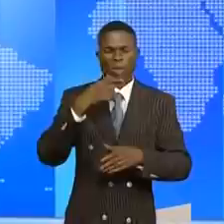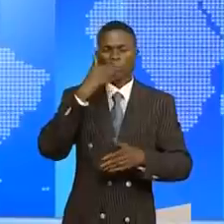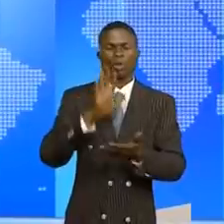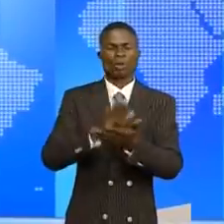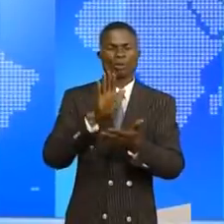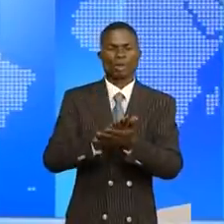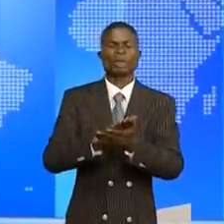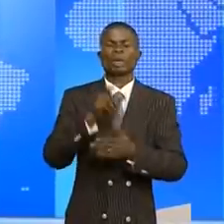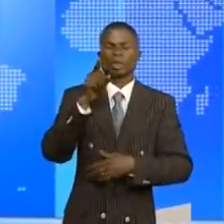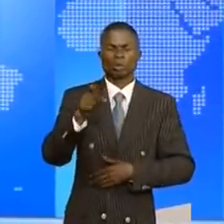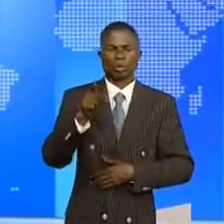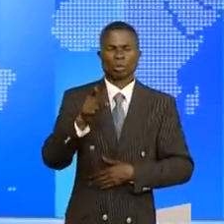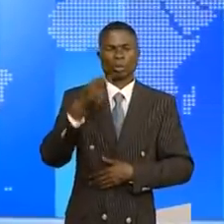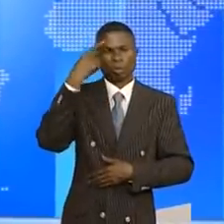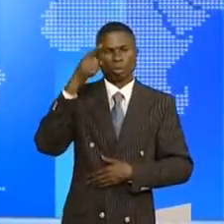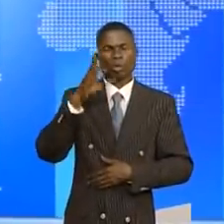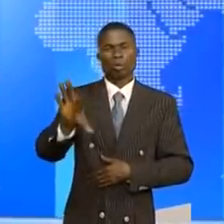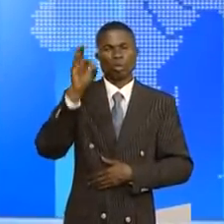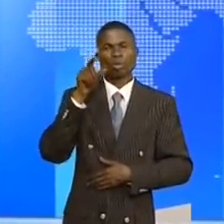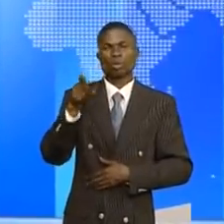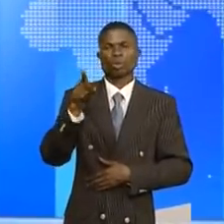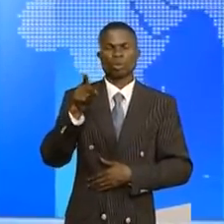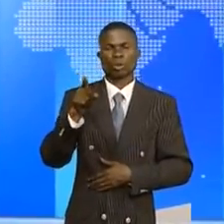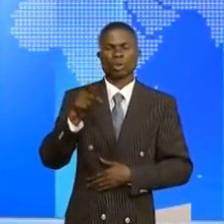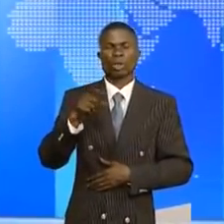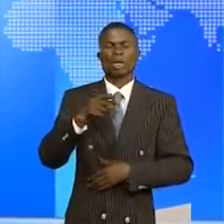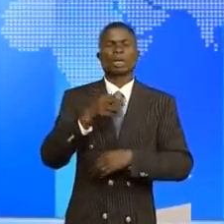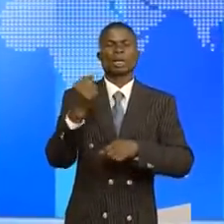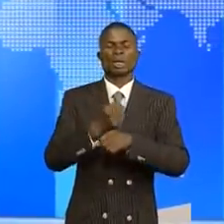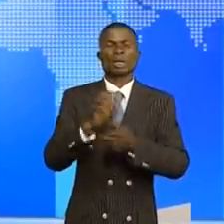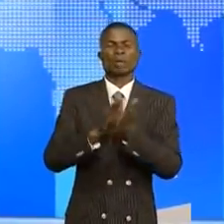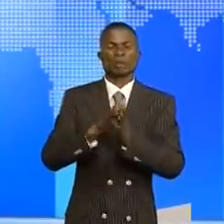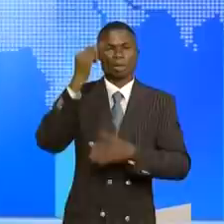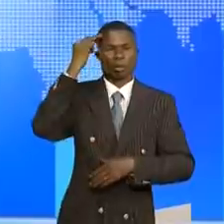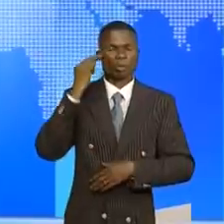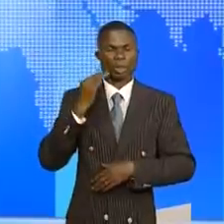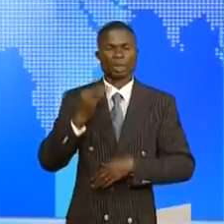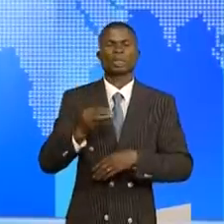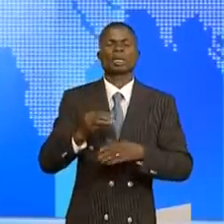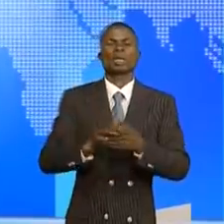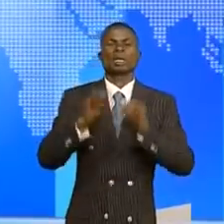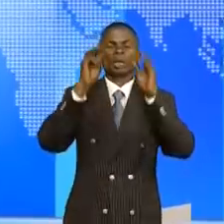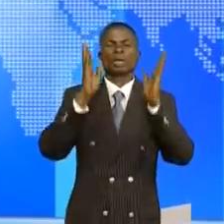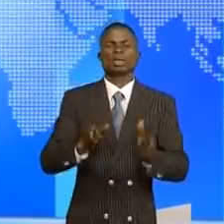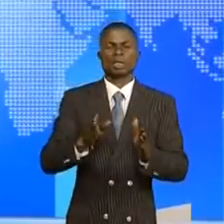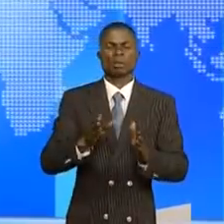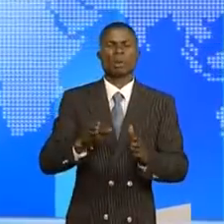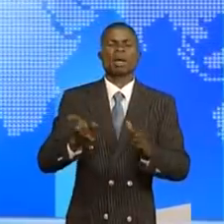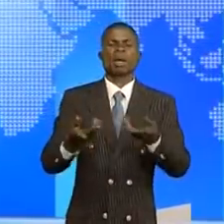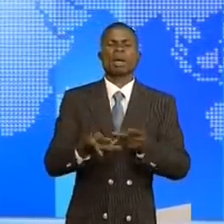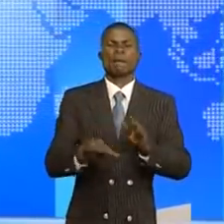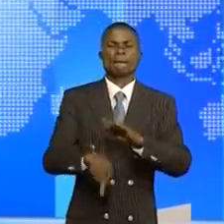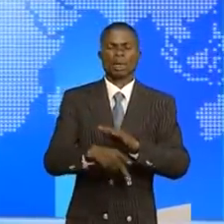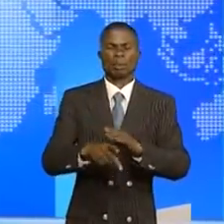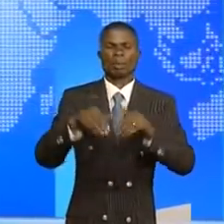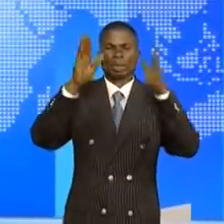et chaleureuses félicitations pour votre nomination au poste de ministre de l'enseignement primaire, secondaire et professionnel. Nous